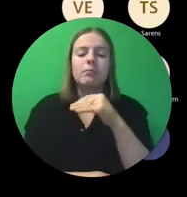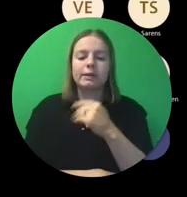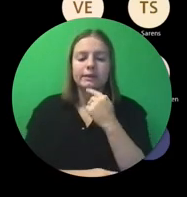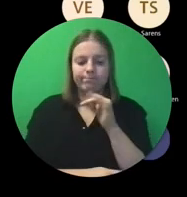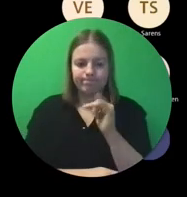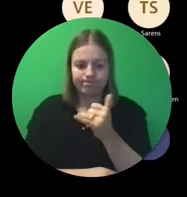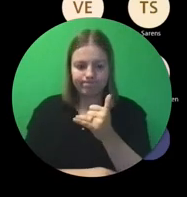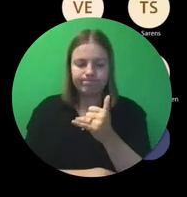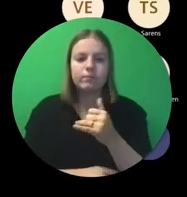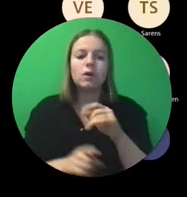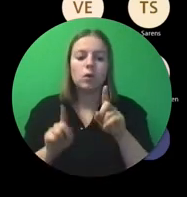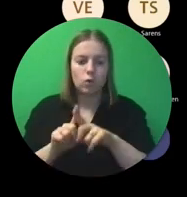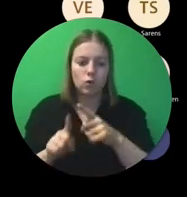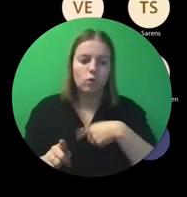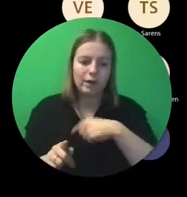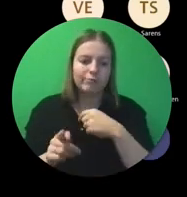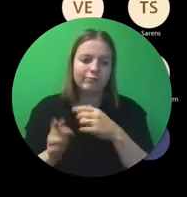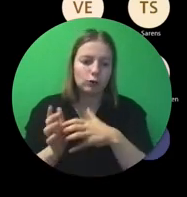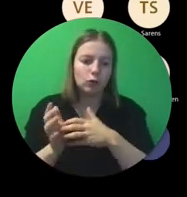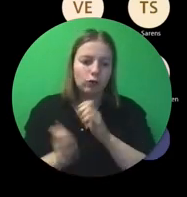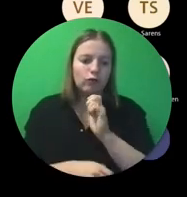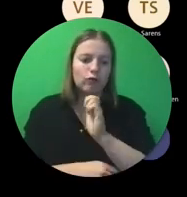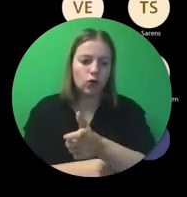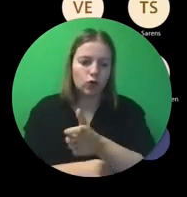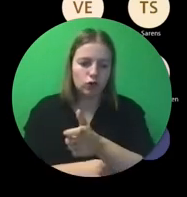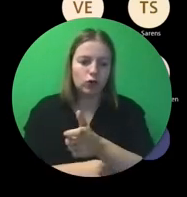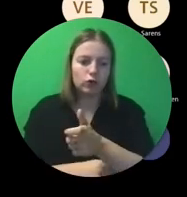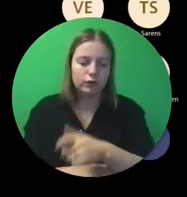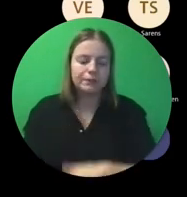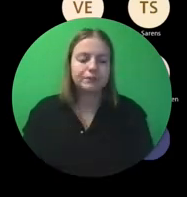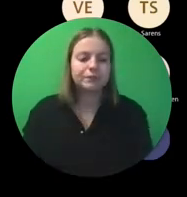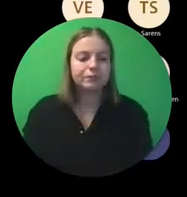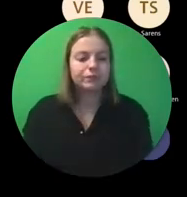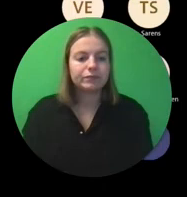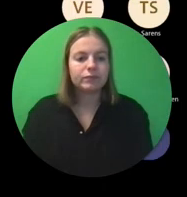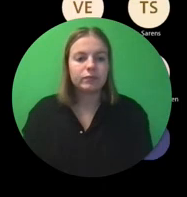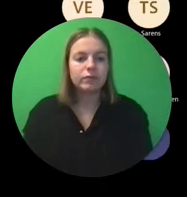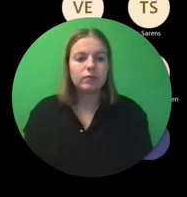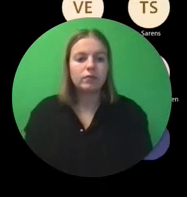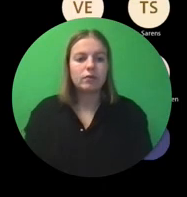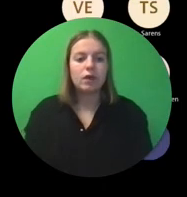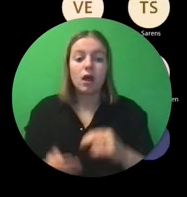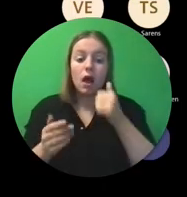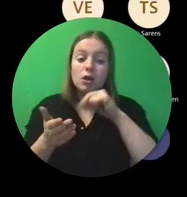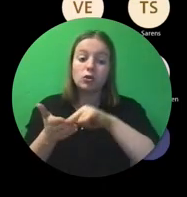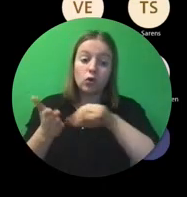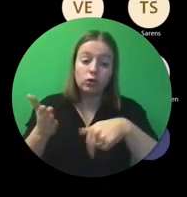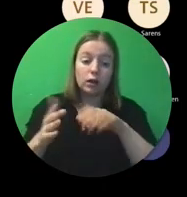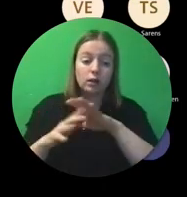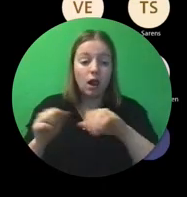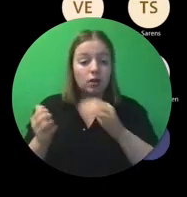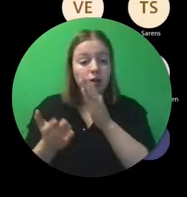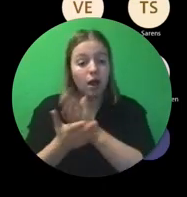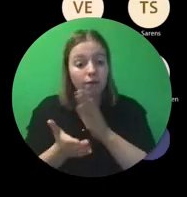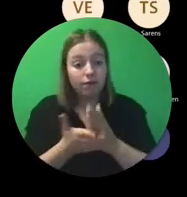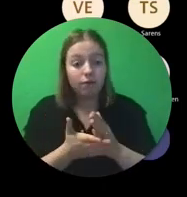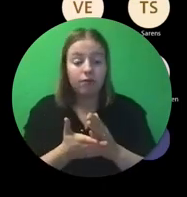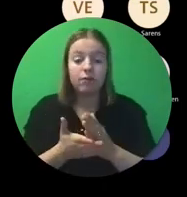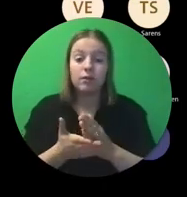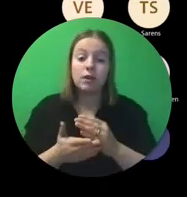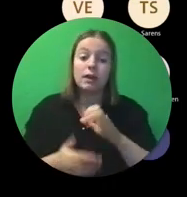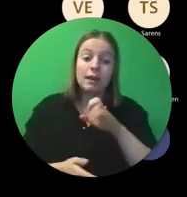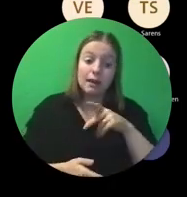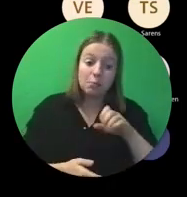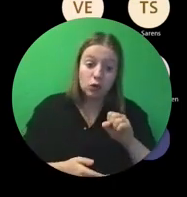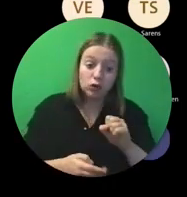dat er ook hier met voorschotten wordt gewerkt. Dus eens dat het contract volledig rond is. Dus zowel door jullie als door